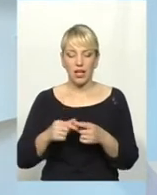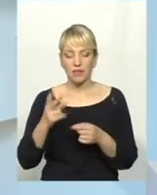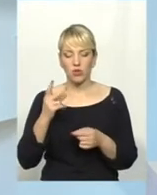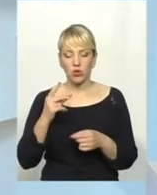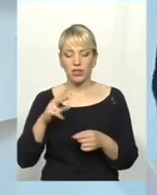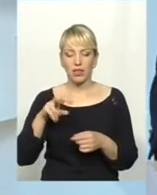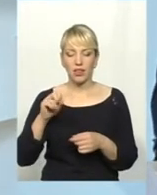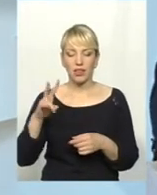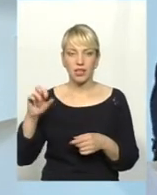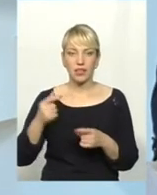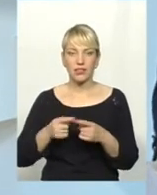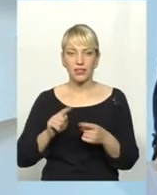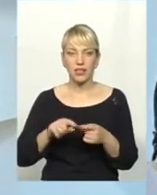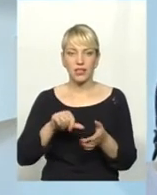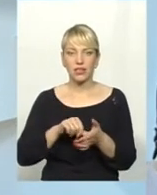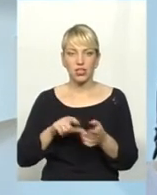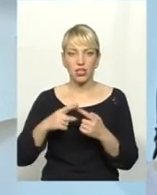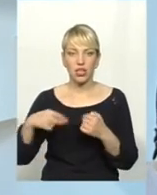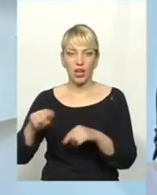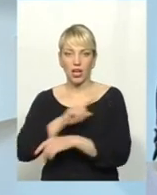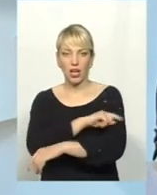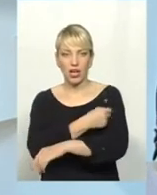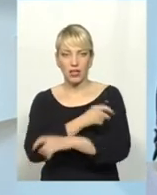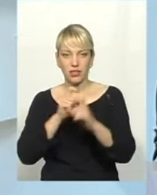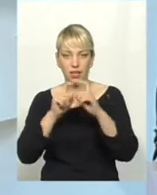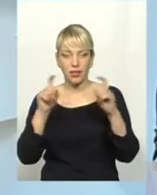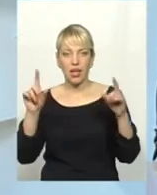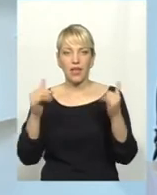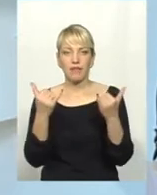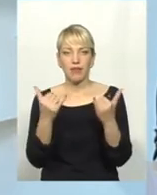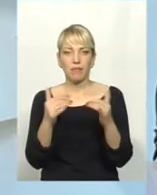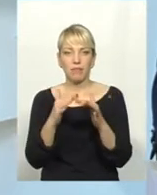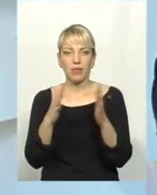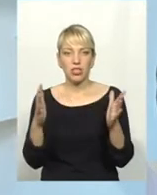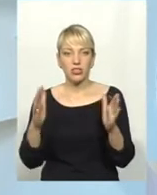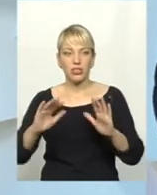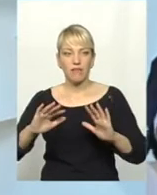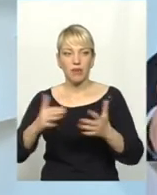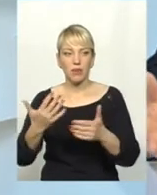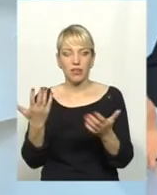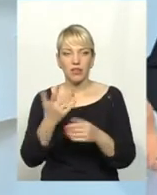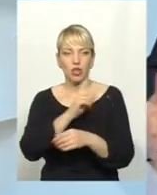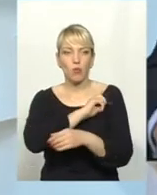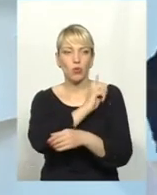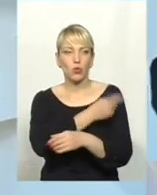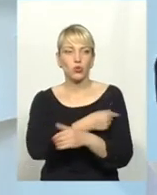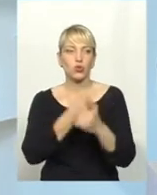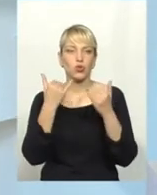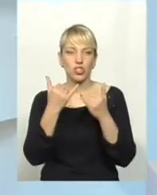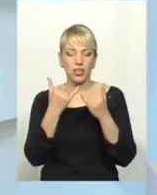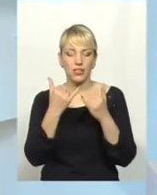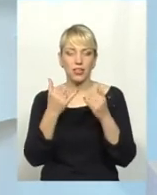дільнича лікарня. В більшості випадків якихось потужних, сучасних методів